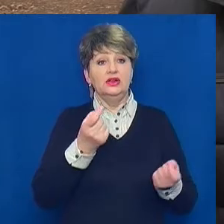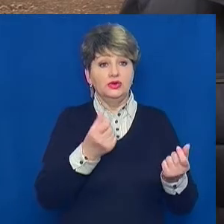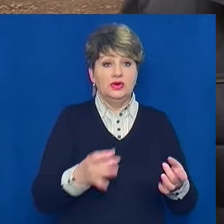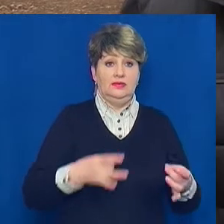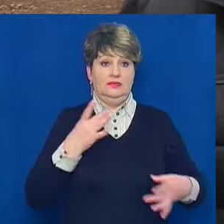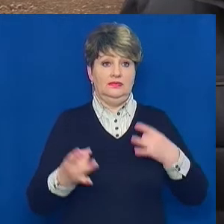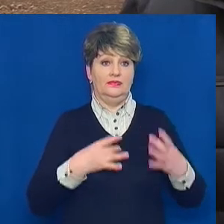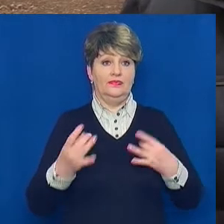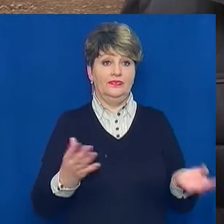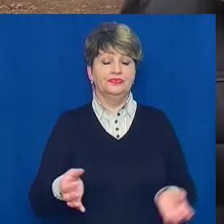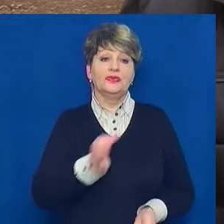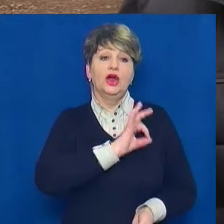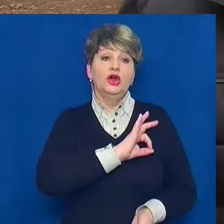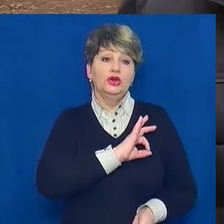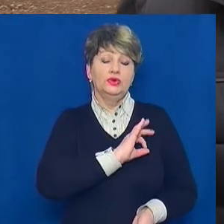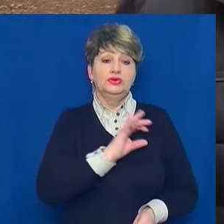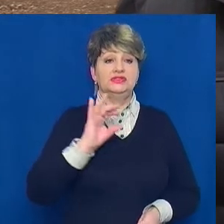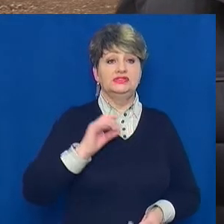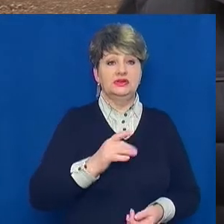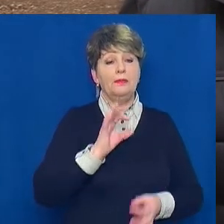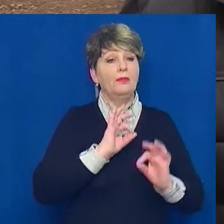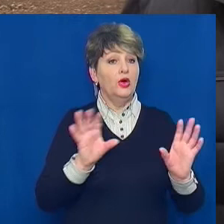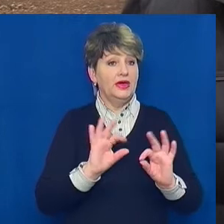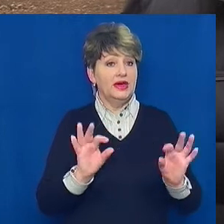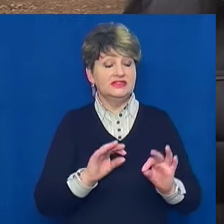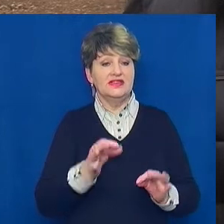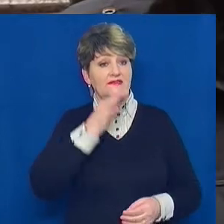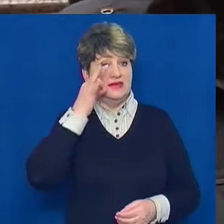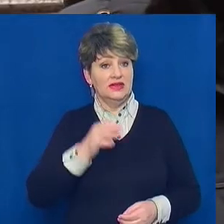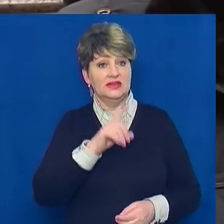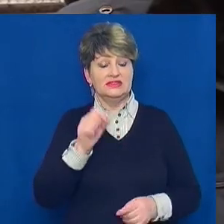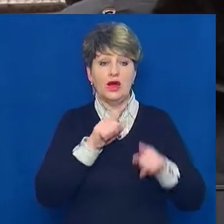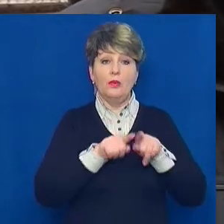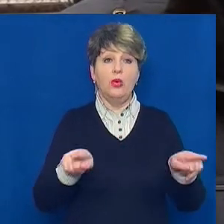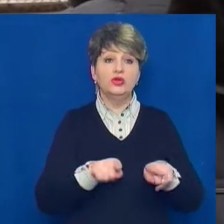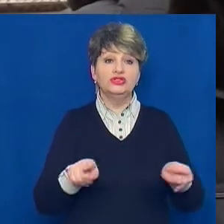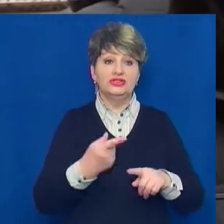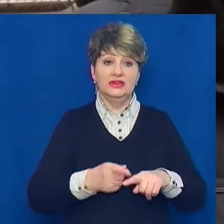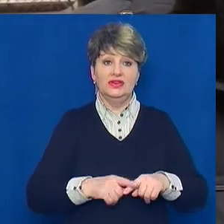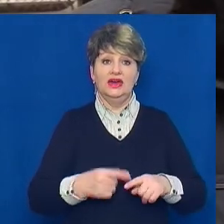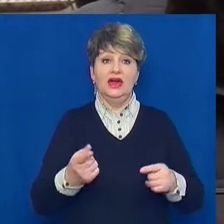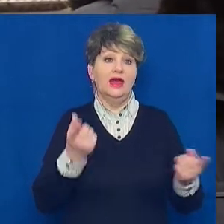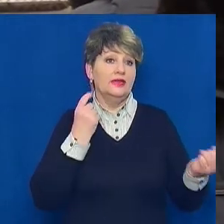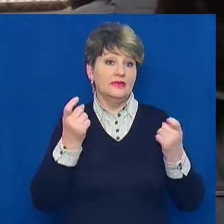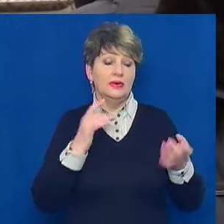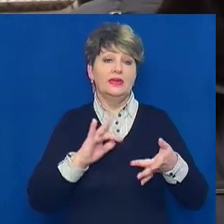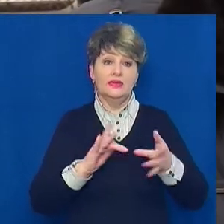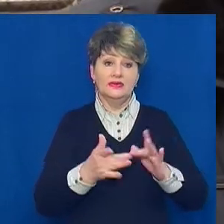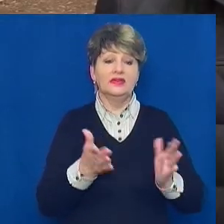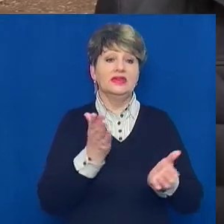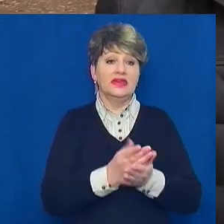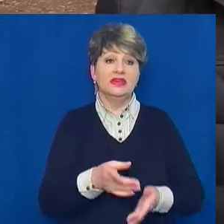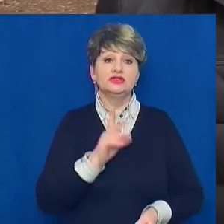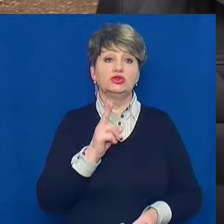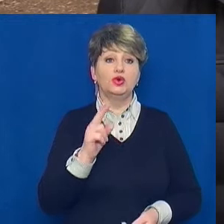Юрист Сергій Богуславець пояснює, що відповідальність за поширення такої інформації в інтернеті несе її автор.